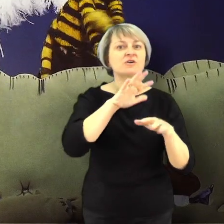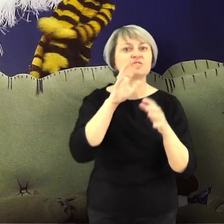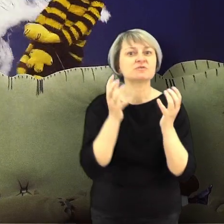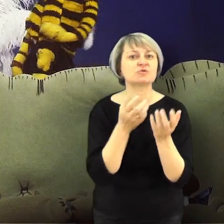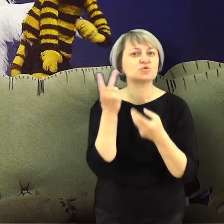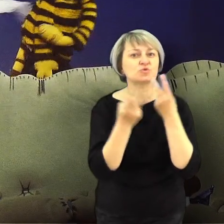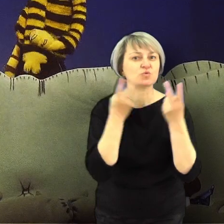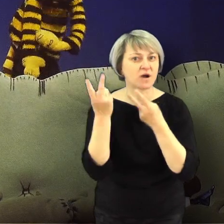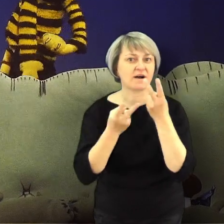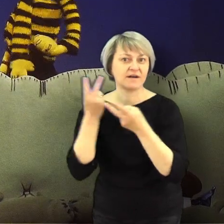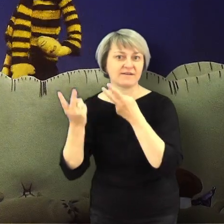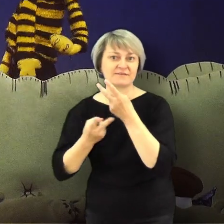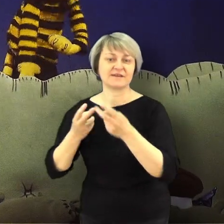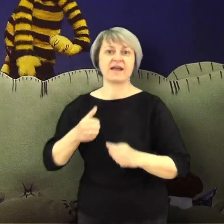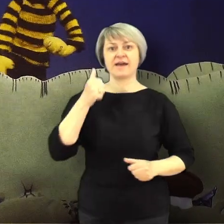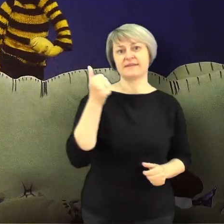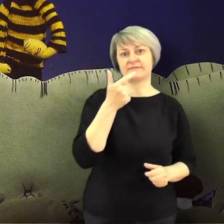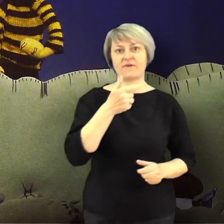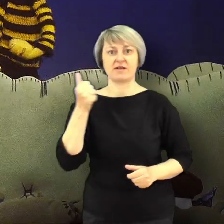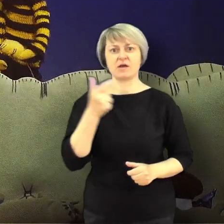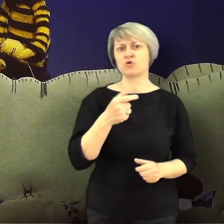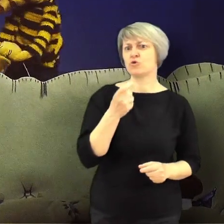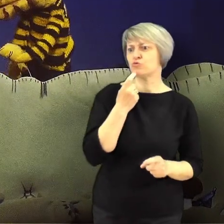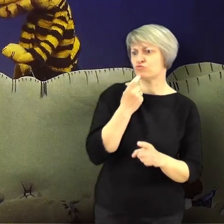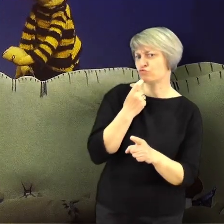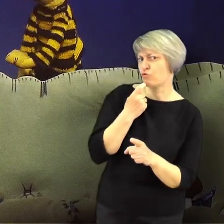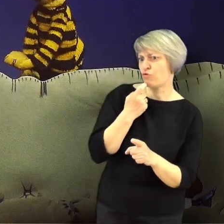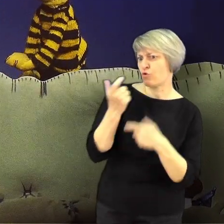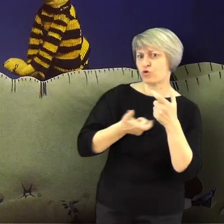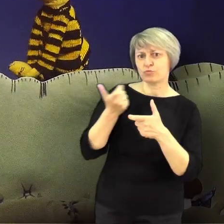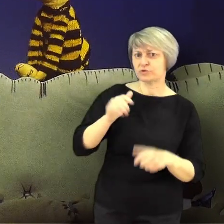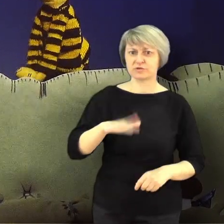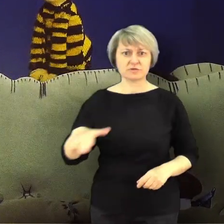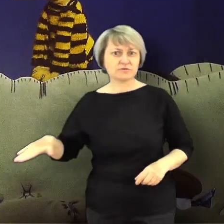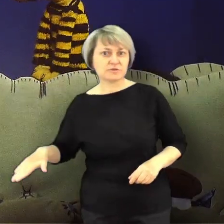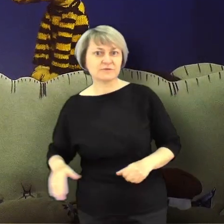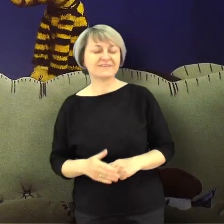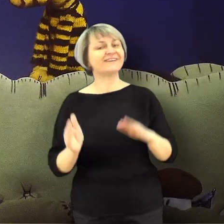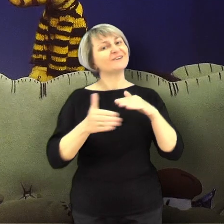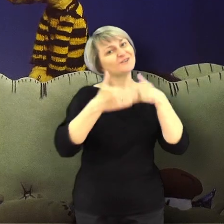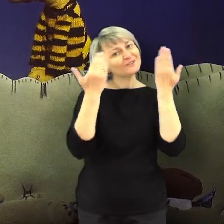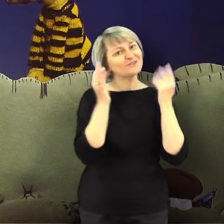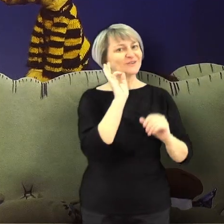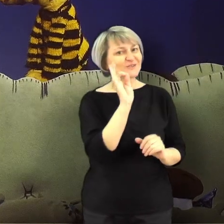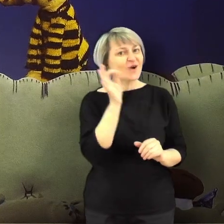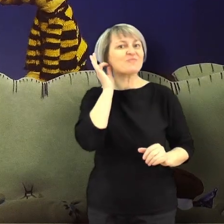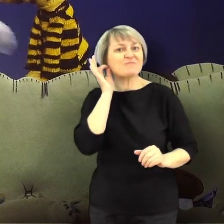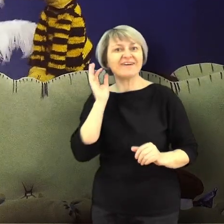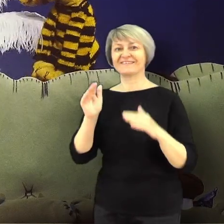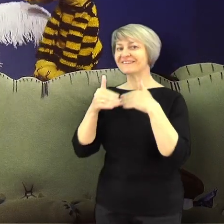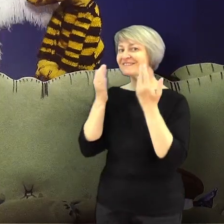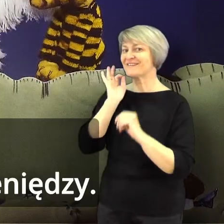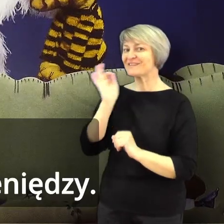co wy to robicie? Dzieciaki? Dzień